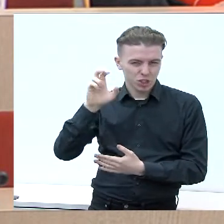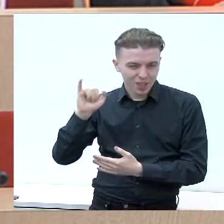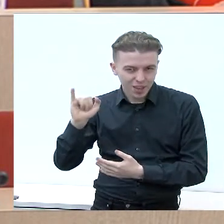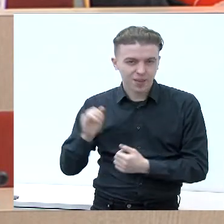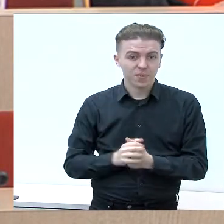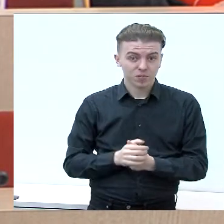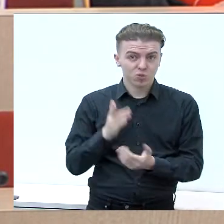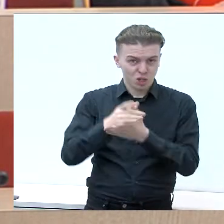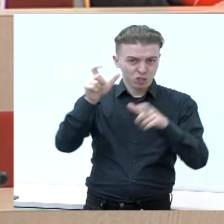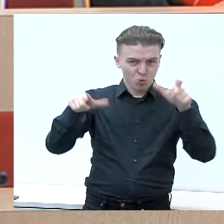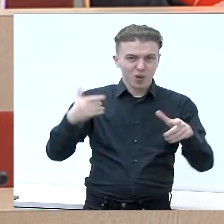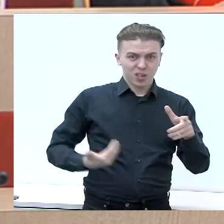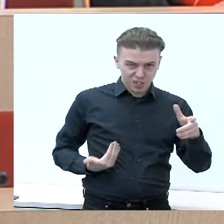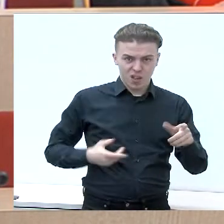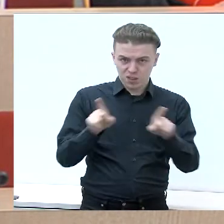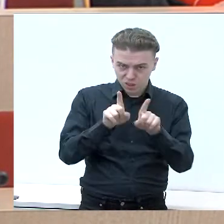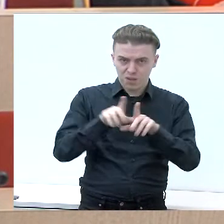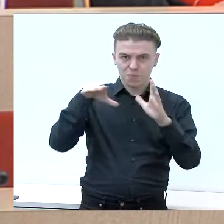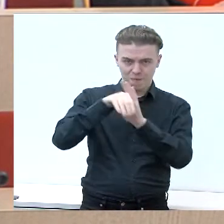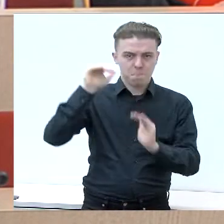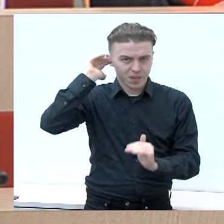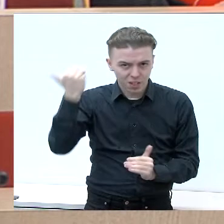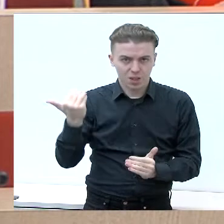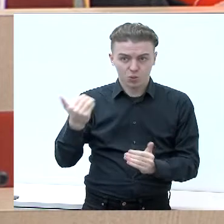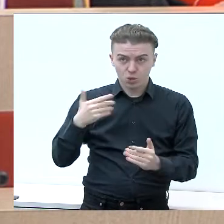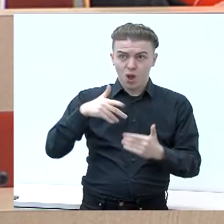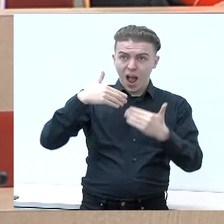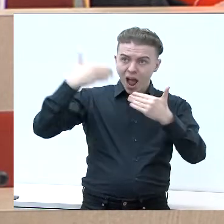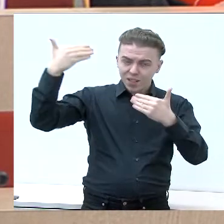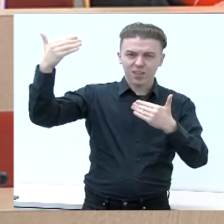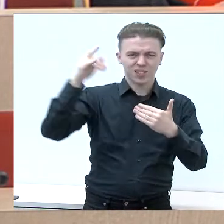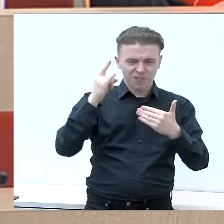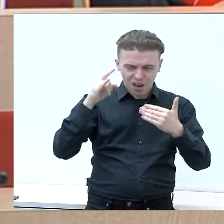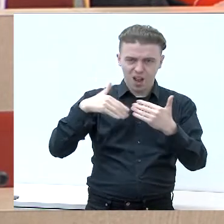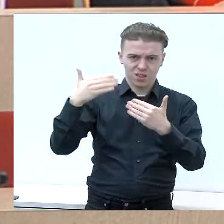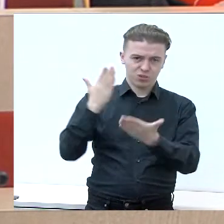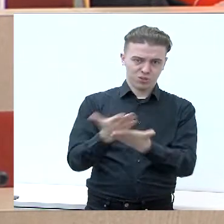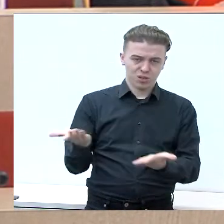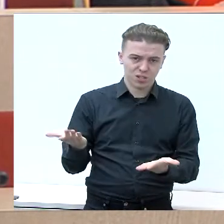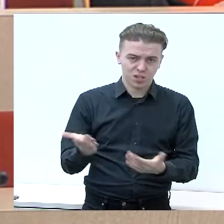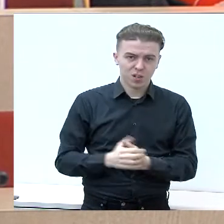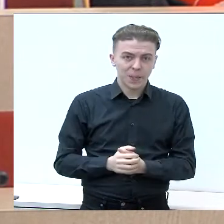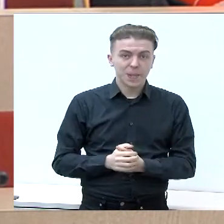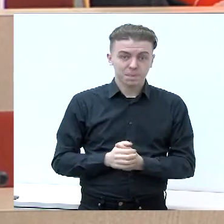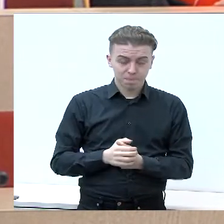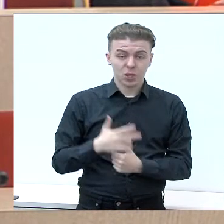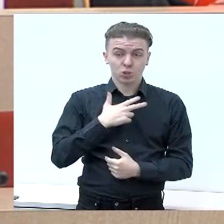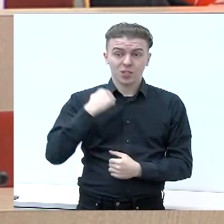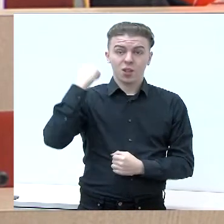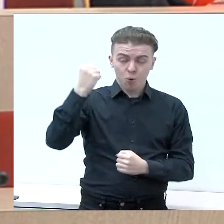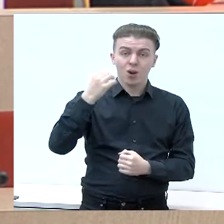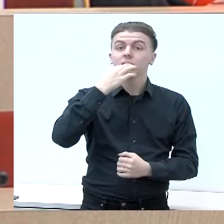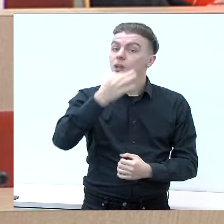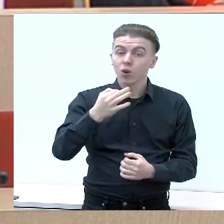rūpi mūsų Kalvarijos kraštas, mūsų ateitis ir vaikų ateitis. Taigi, Kalvarijos socialdemokratai pasisako, būkim